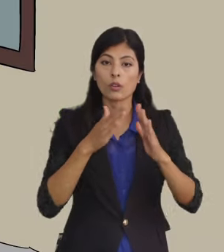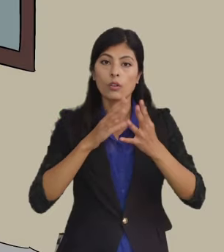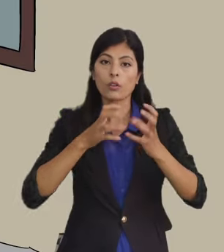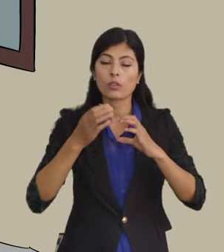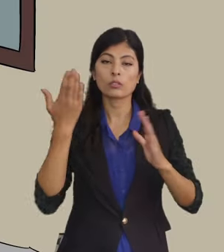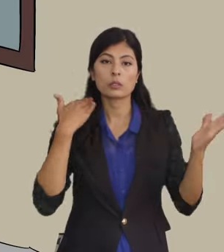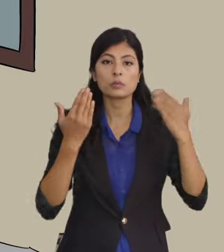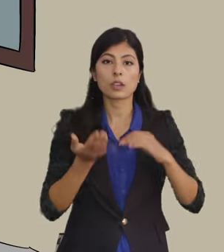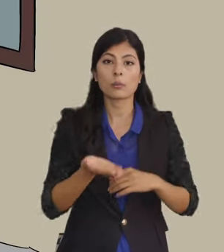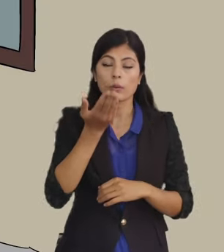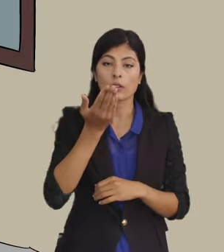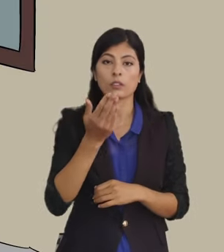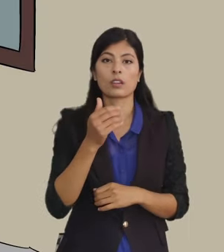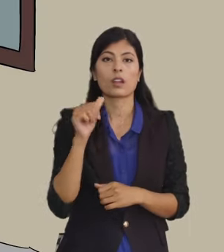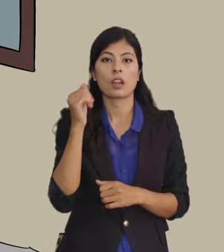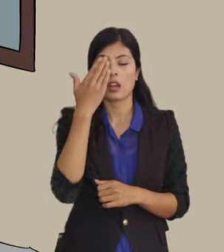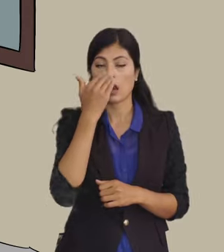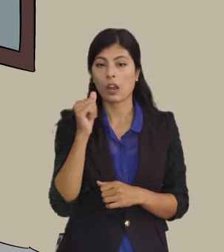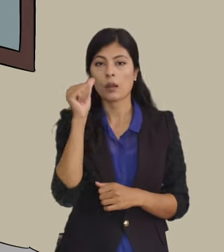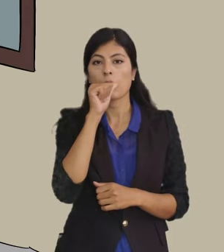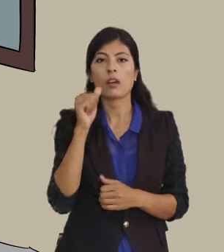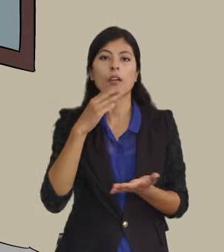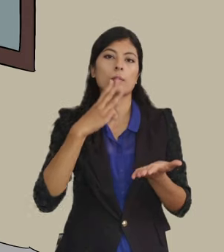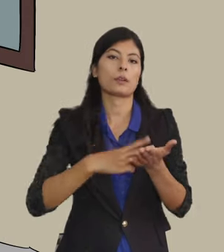मादक पदार्थ मात्र कारण हुदेन